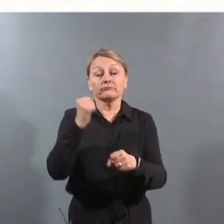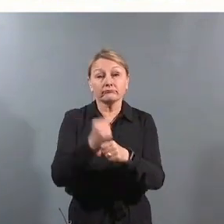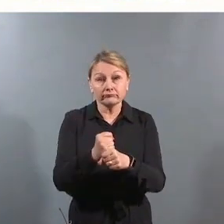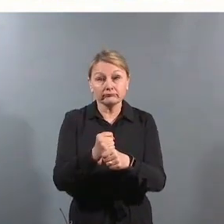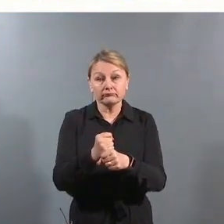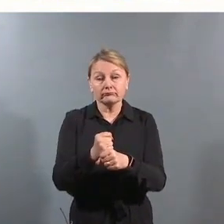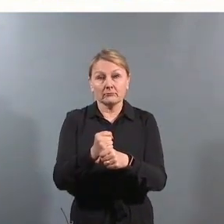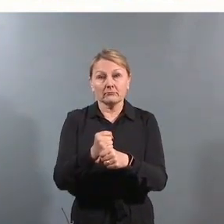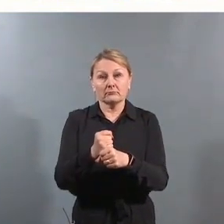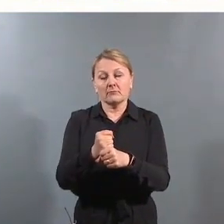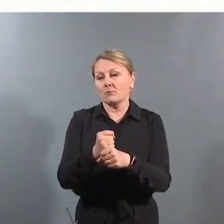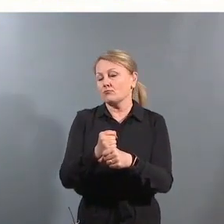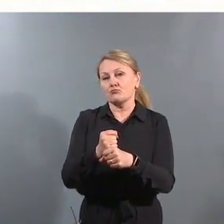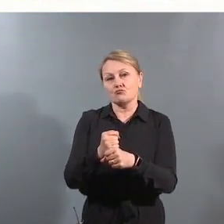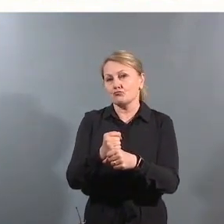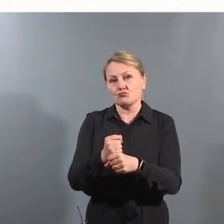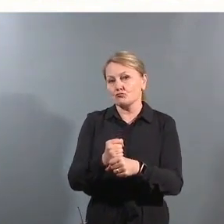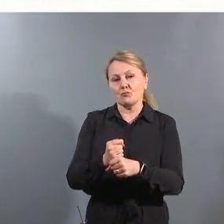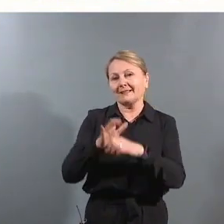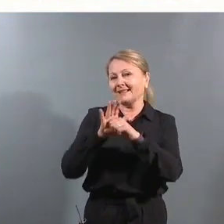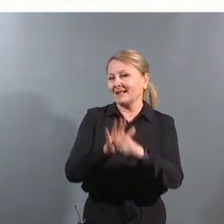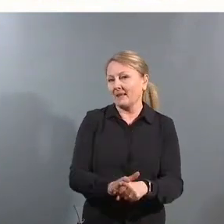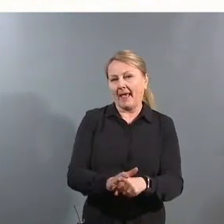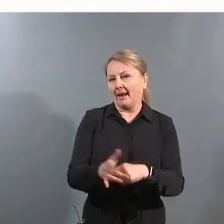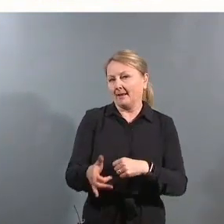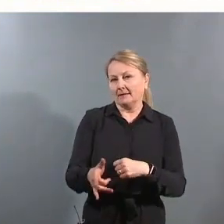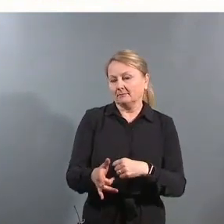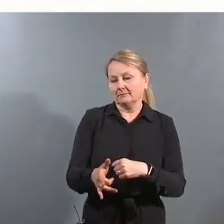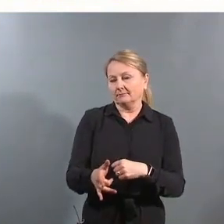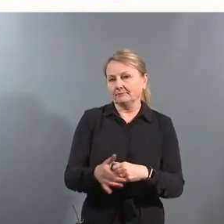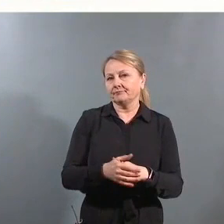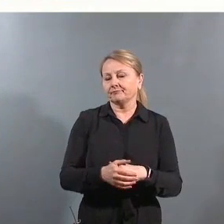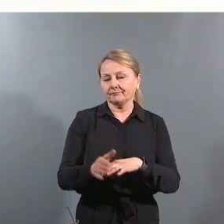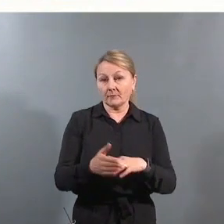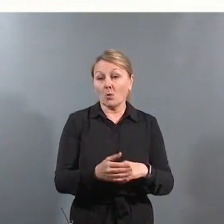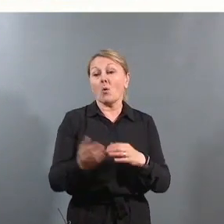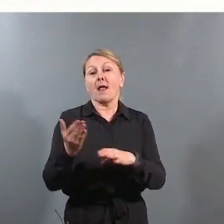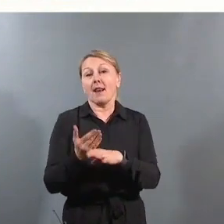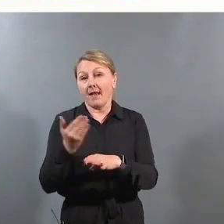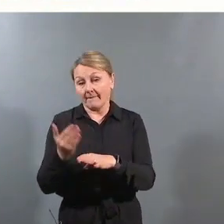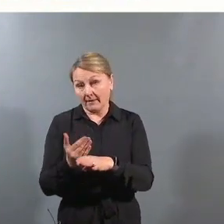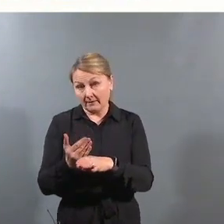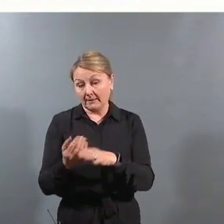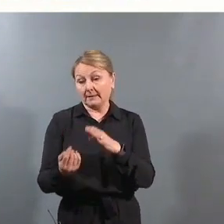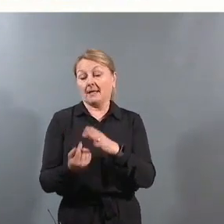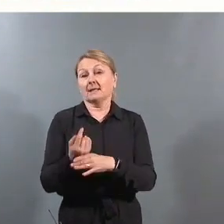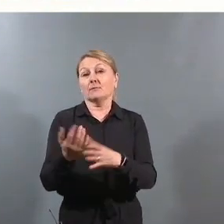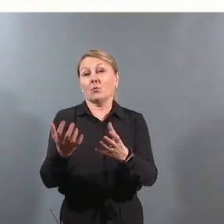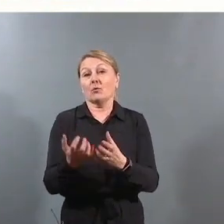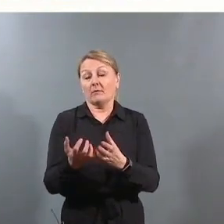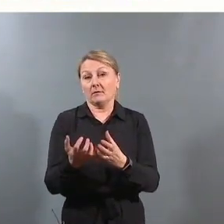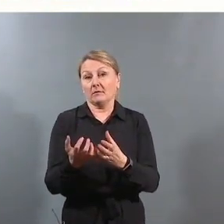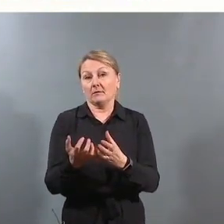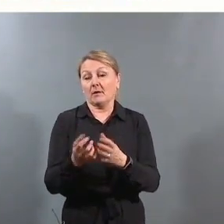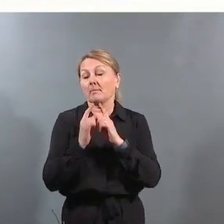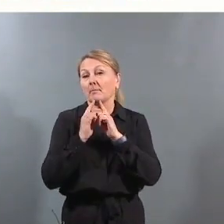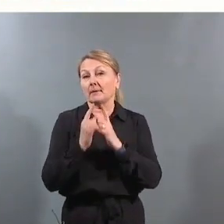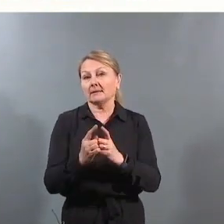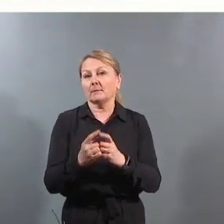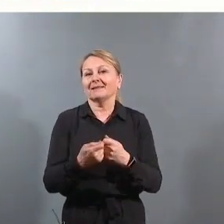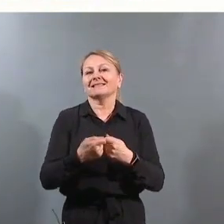uten diskriminering av noe slag. Og at elever som har særskilt behov, da plikter vi å strekke oss ekstra langt.